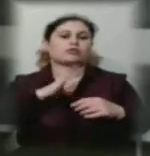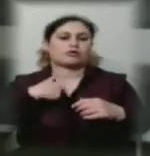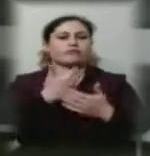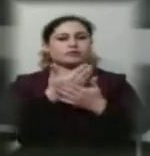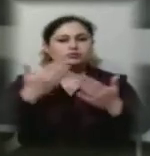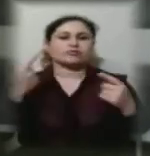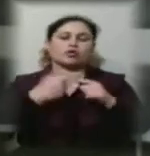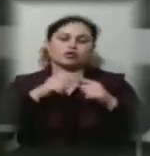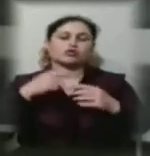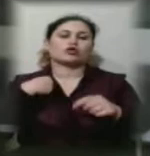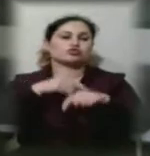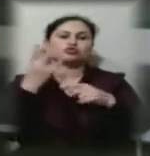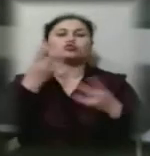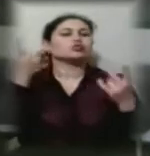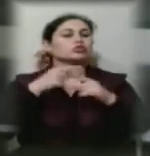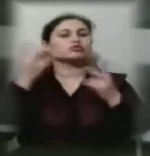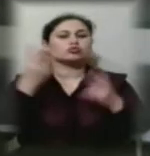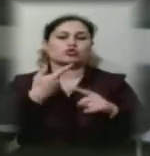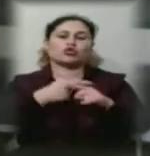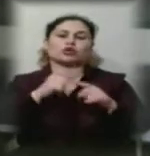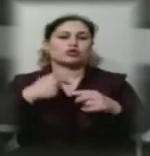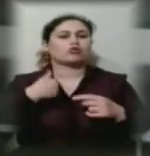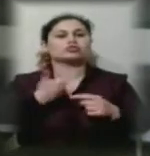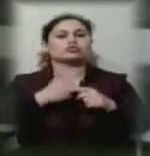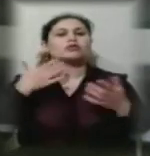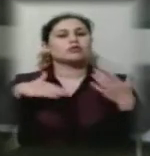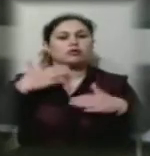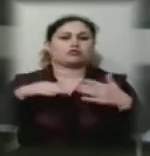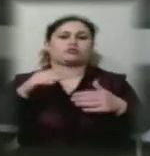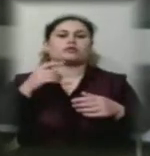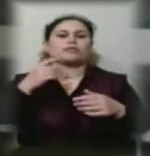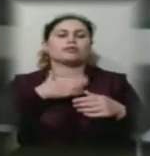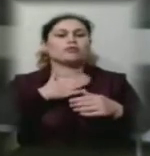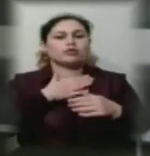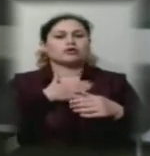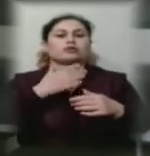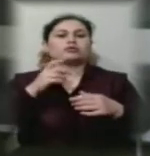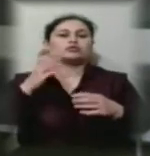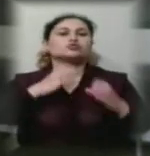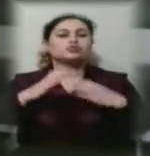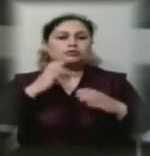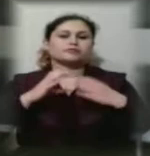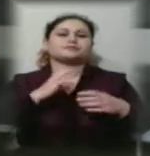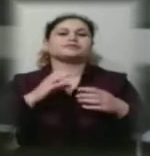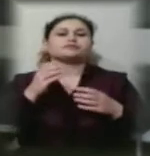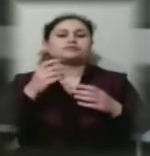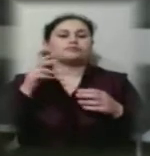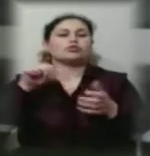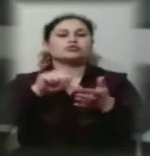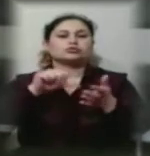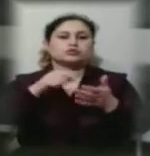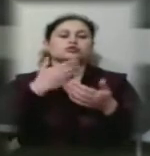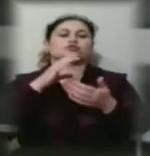необхідно. І я дуже радію, що мої студенти, учасники студії,